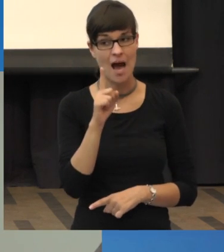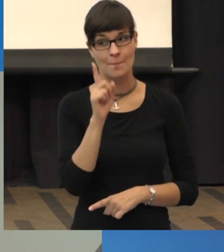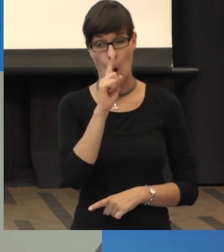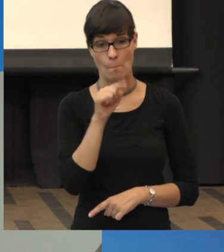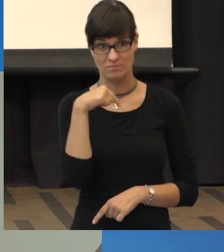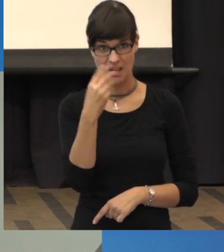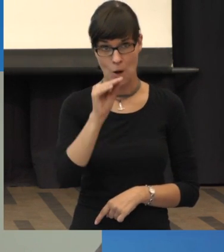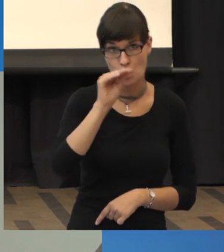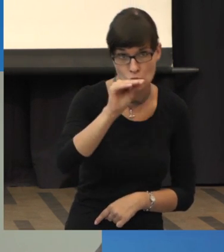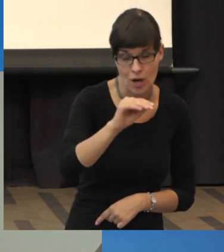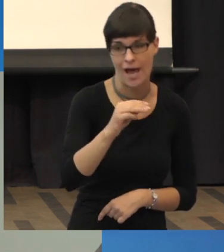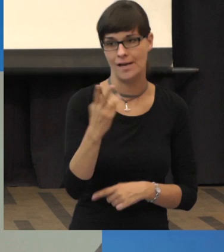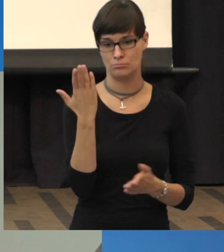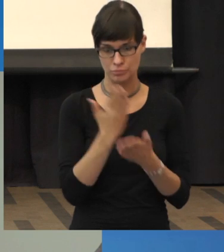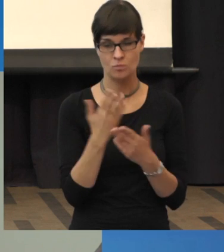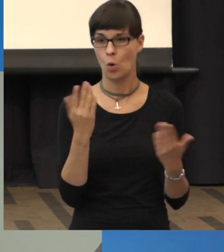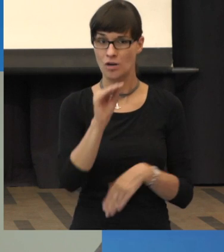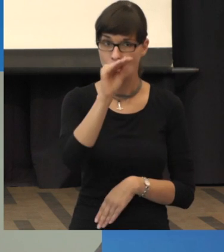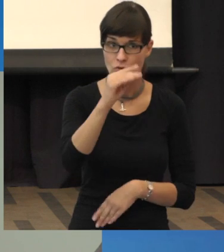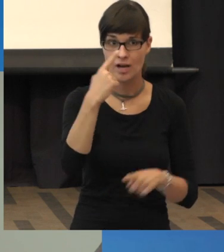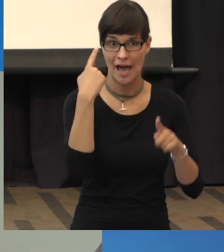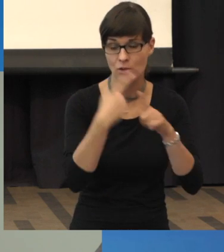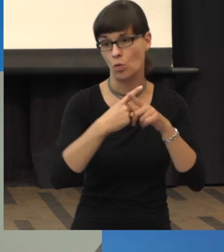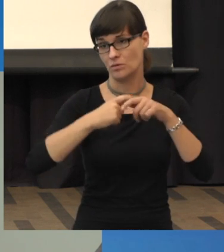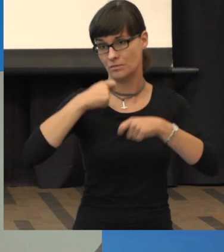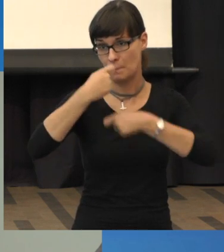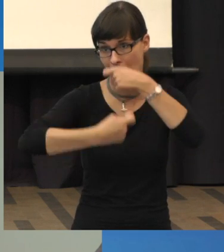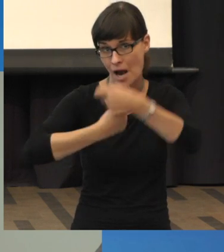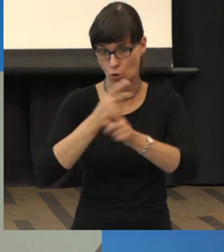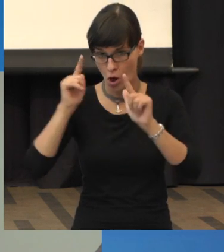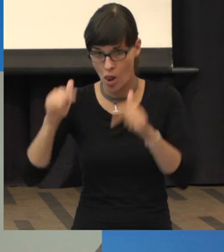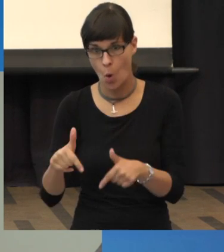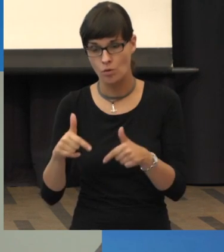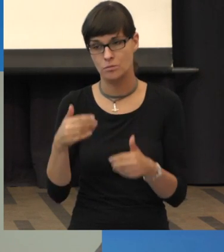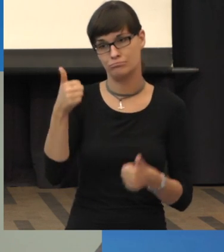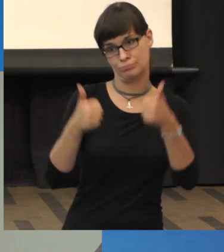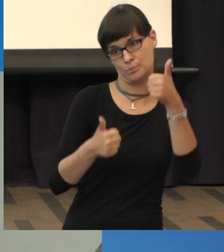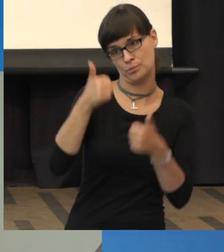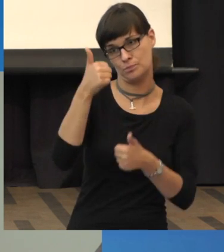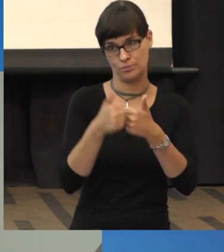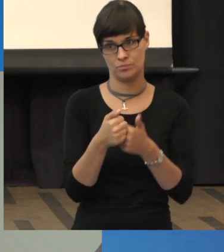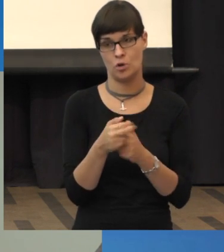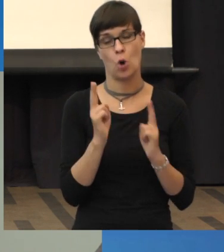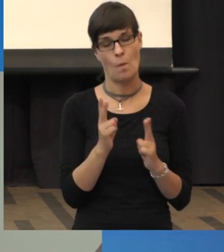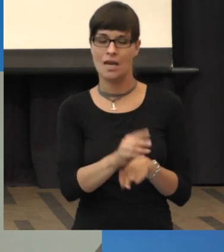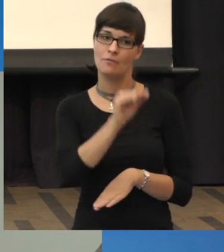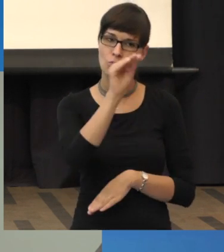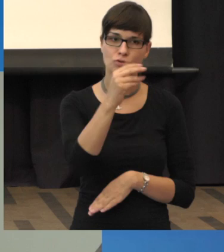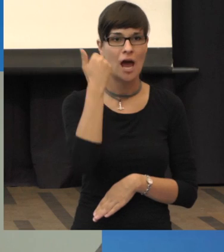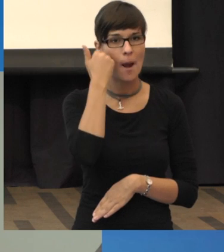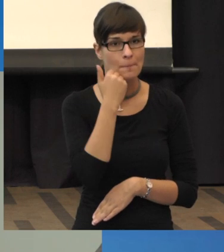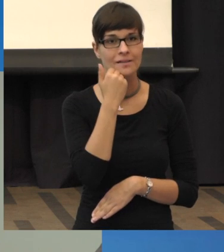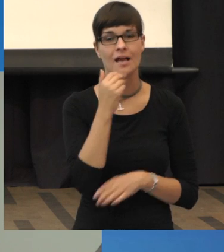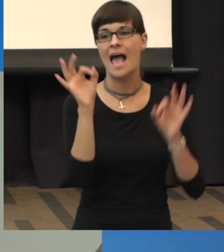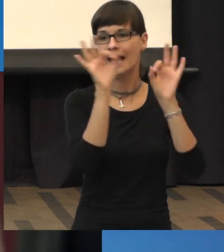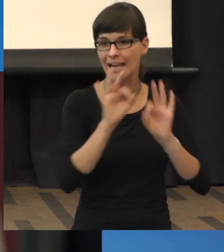außer Ihnen das zu sagen, außer vielleicht zu sagen, Sie sollen auf Ihre Ernährung, auf die Risikofaktoren achten. Mehr können wir dann auch nicht